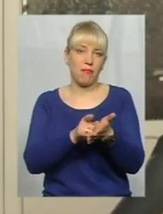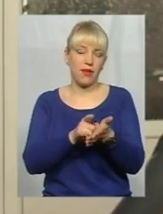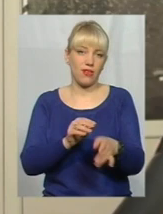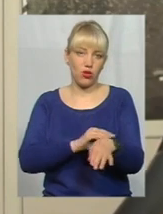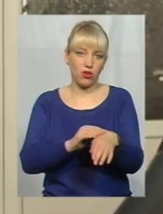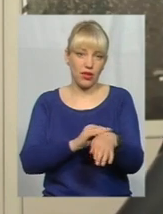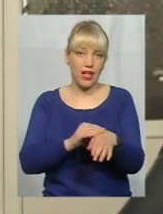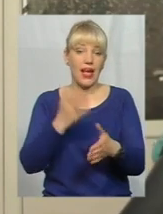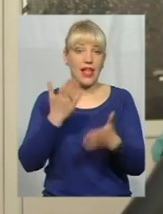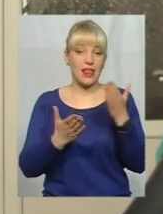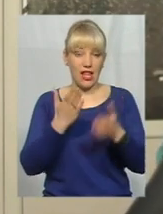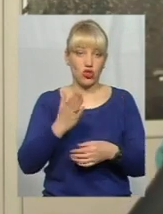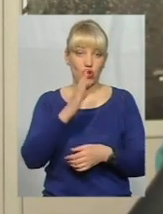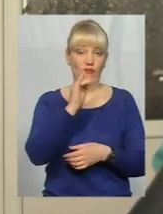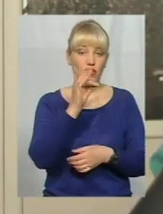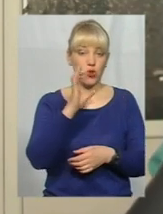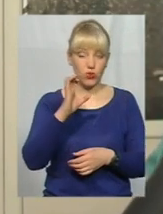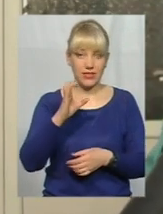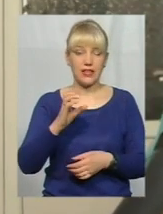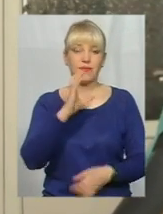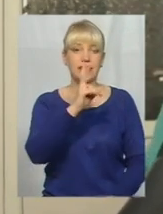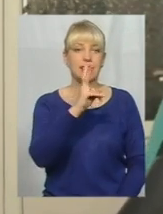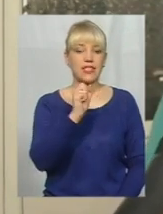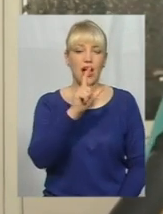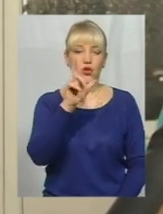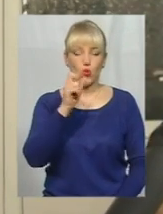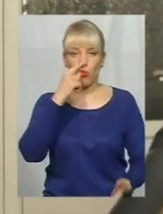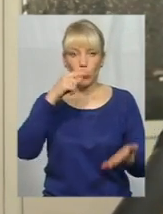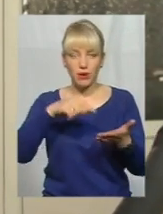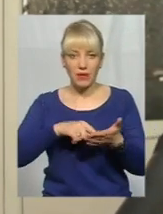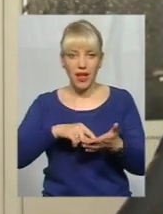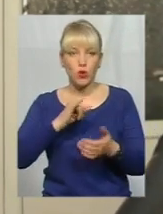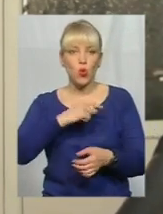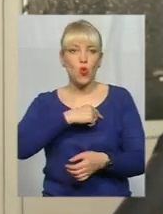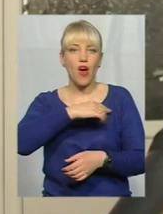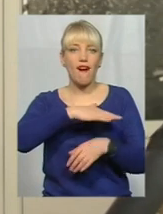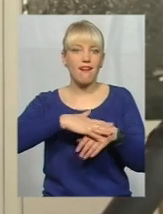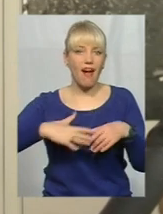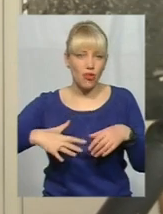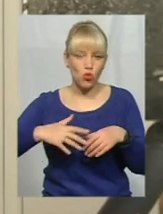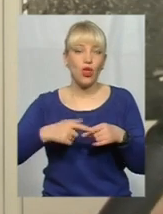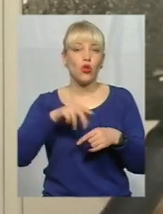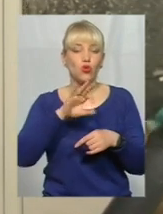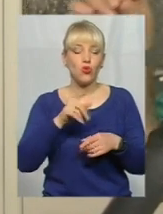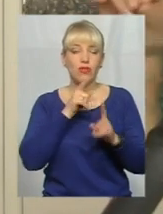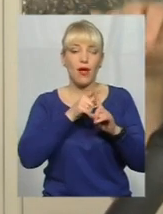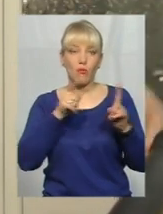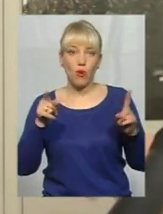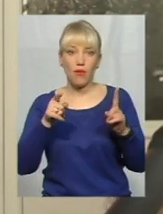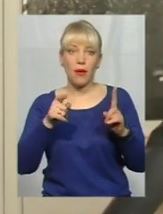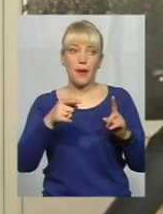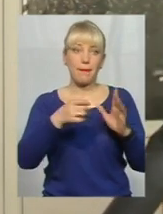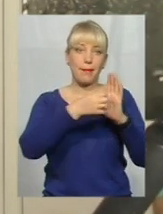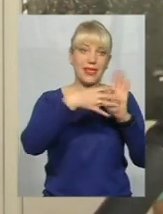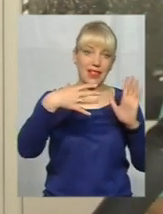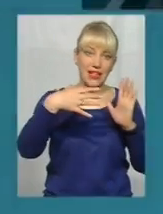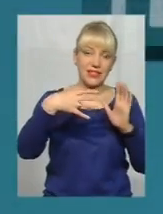якщо вірус, сказав, потрапляє, наприклад, у рану, то він на протязі 15-20 хвилин може